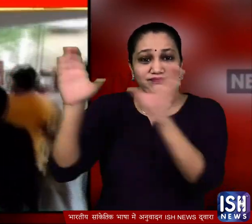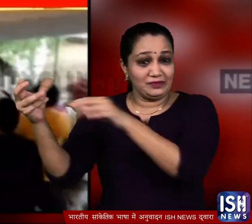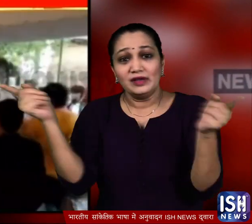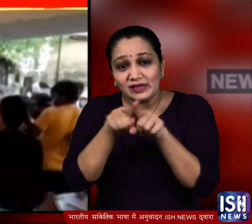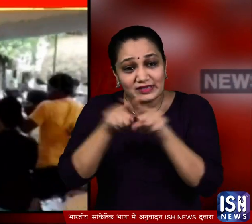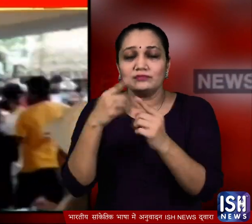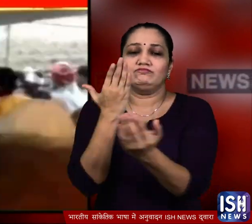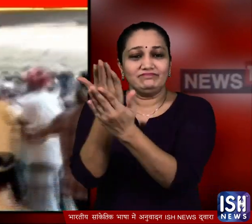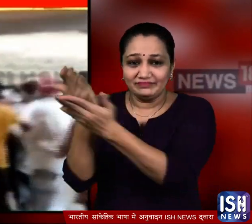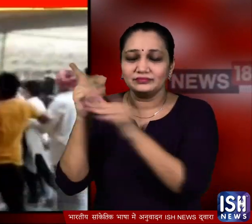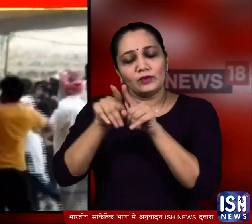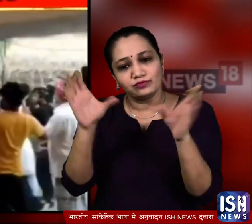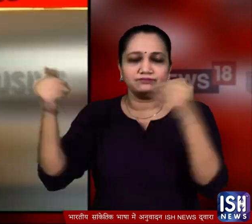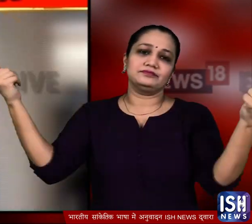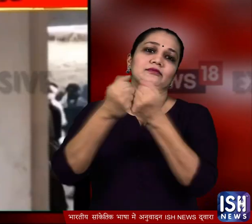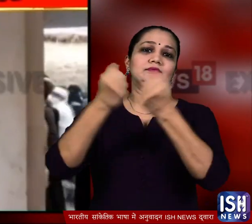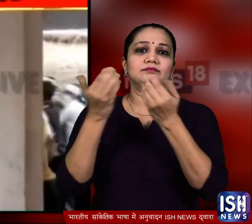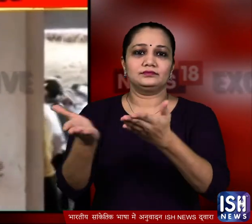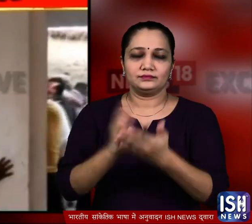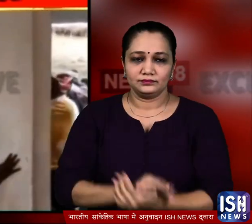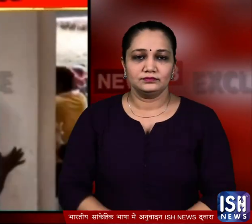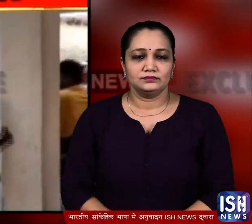दो प्रत्याशियों के समर्थक आपस में भिढ़ गए